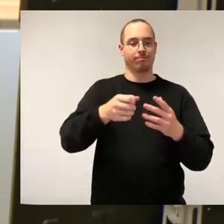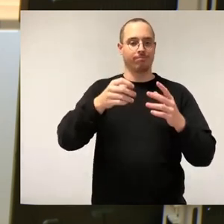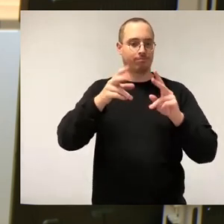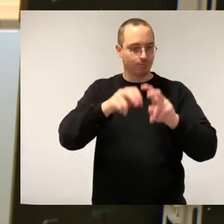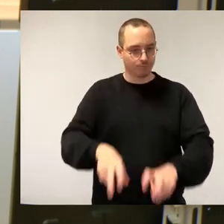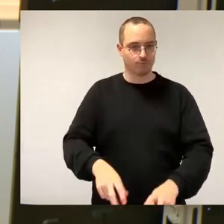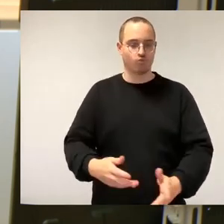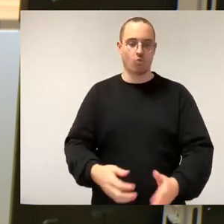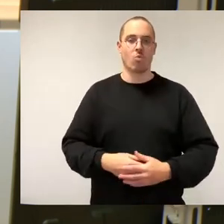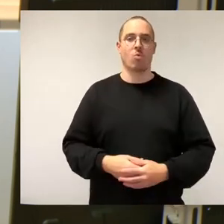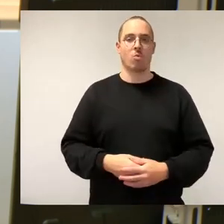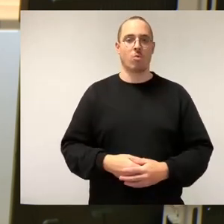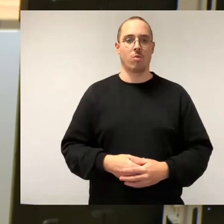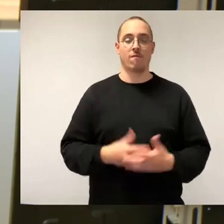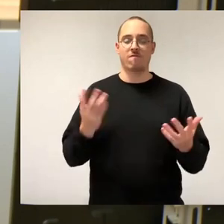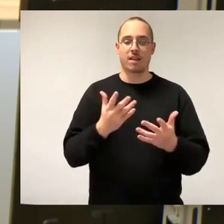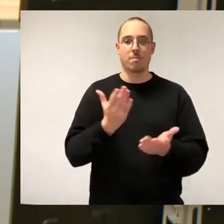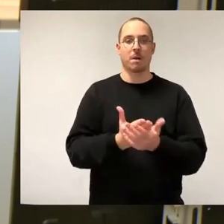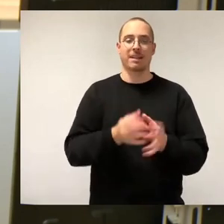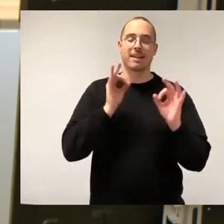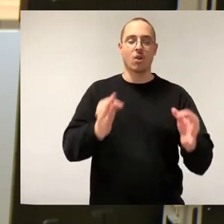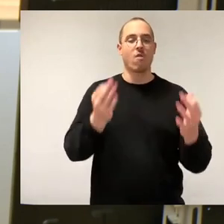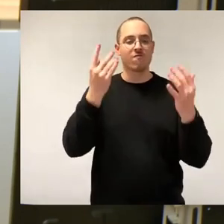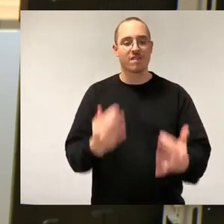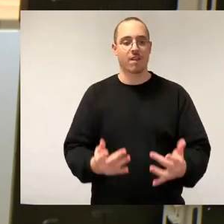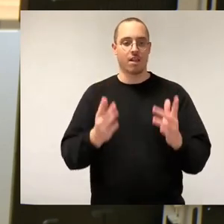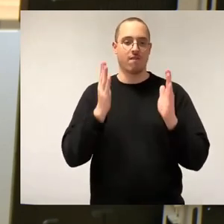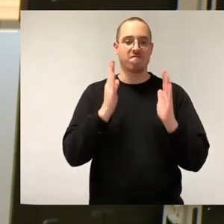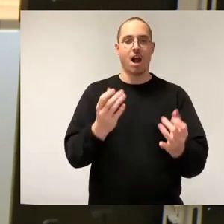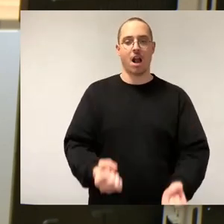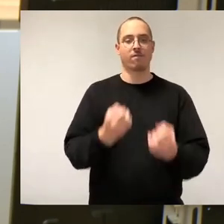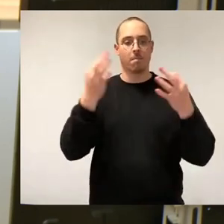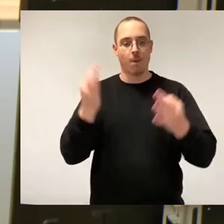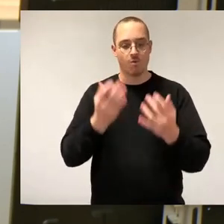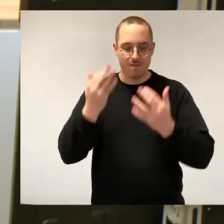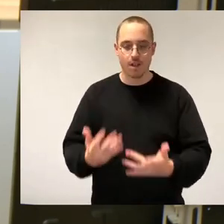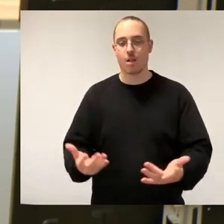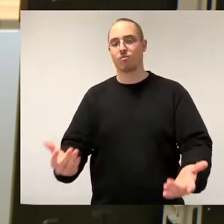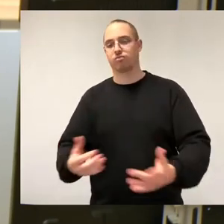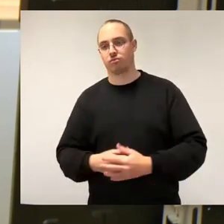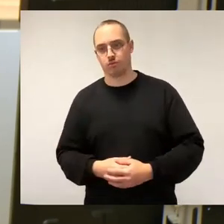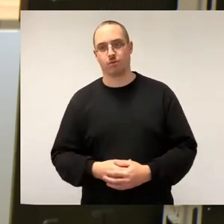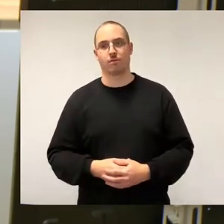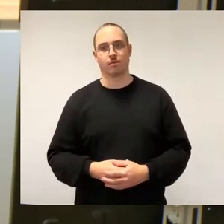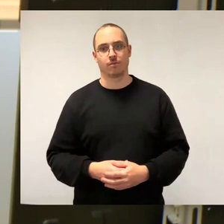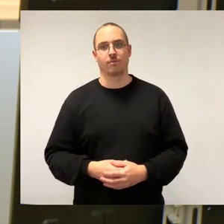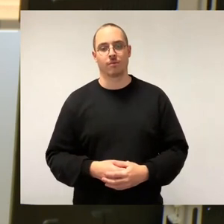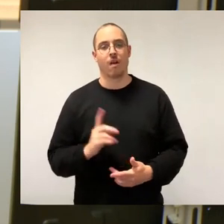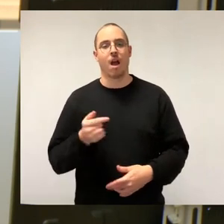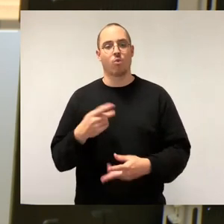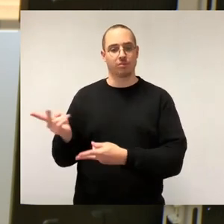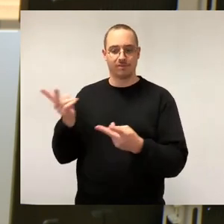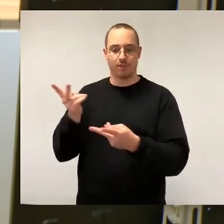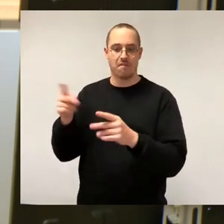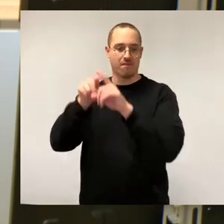jetzt benötigt werden. Das hängt natürlich auch von den unterschiedlichen weiteren Zuliefern ab, die da sich ansiedeln werden.